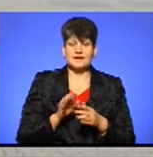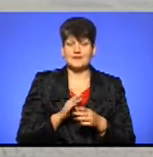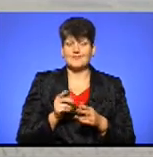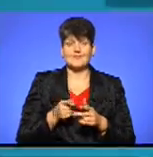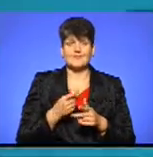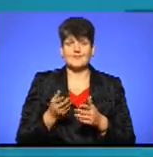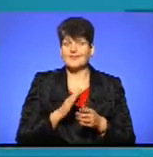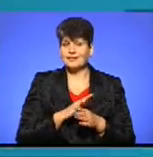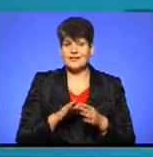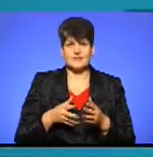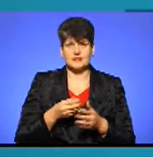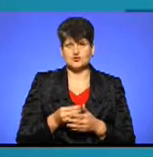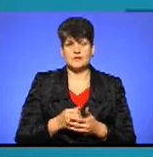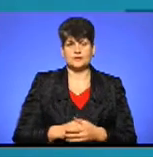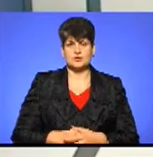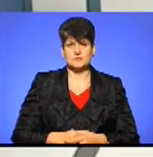фінансуватимуться.